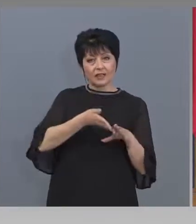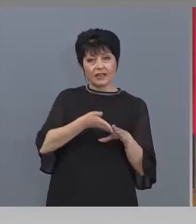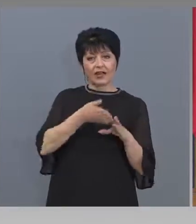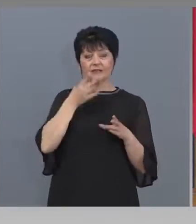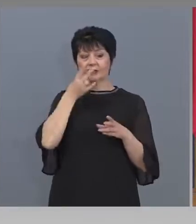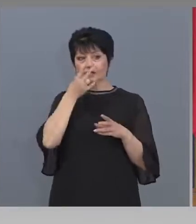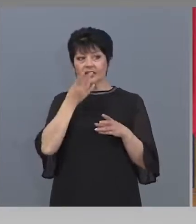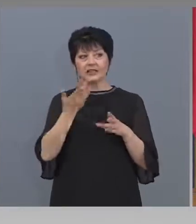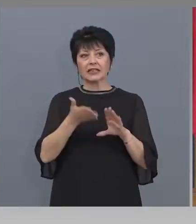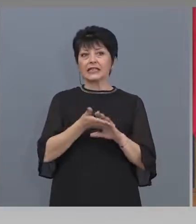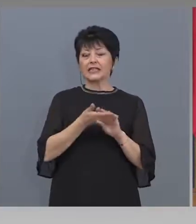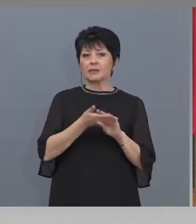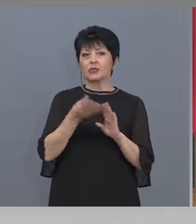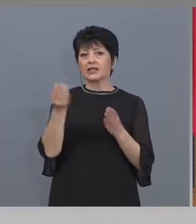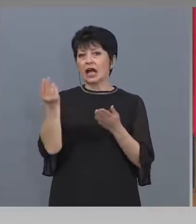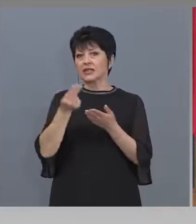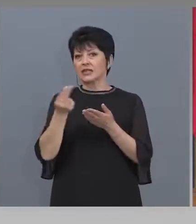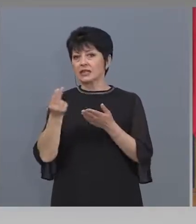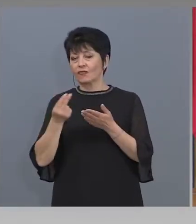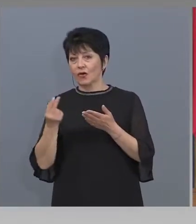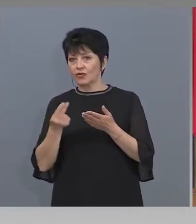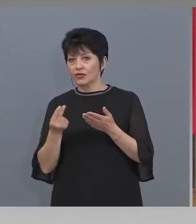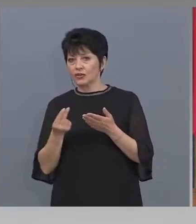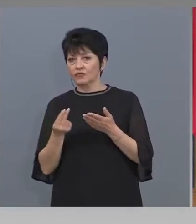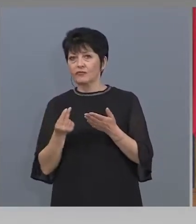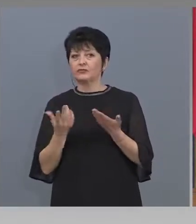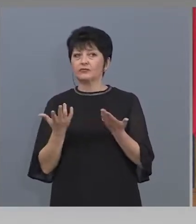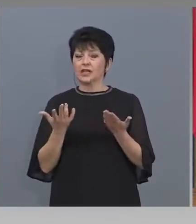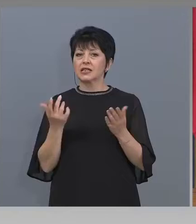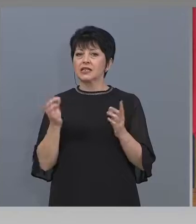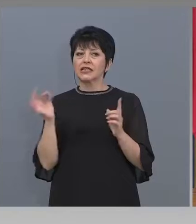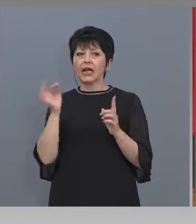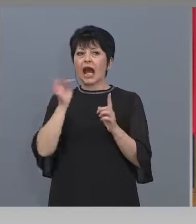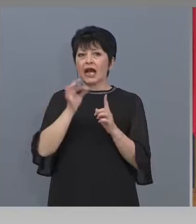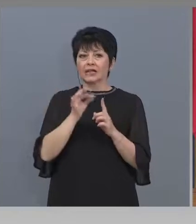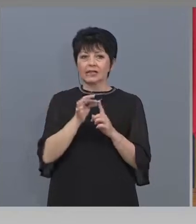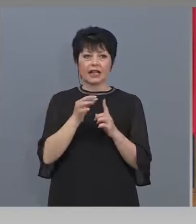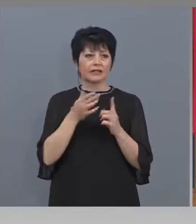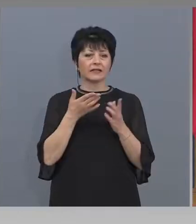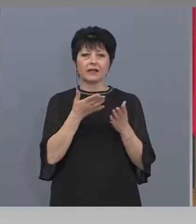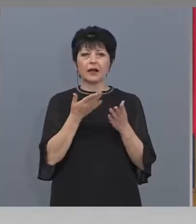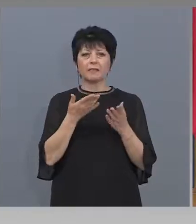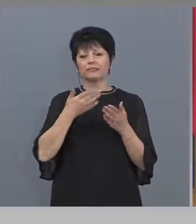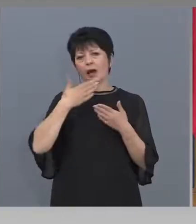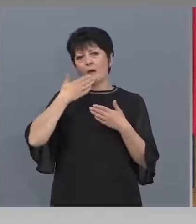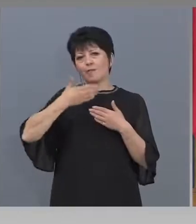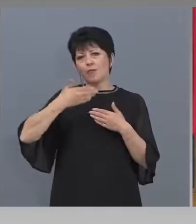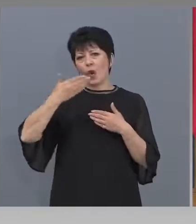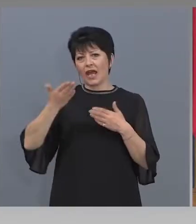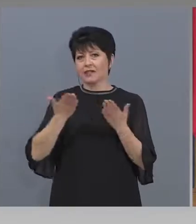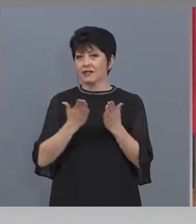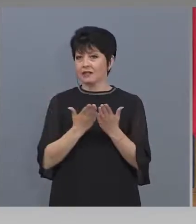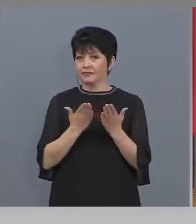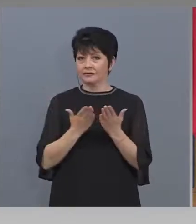да може да види творчество и с съответния, разбира се, акцент на поезия, на